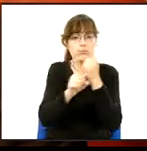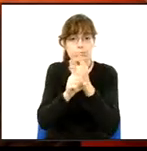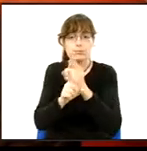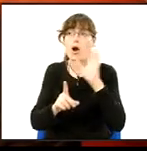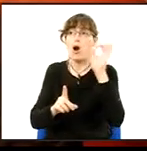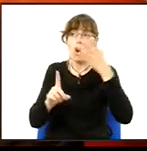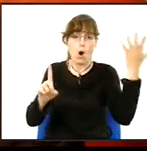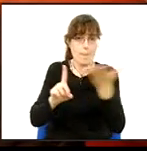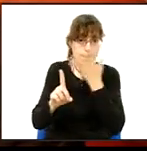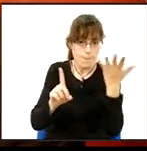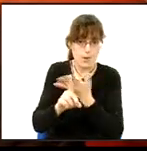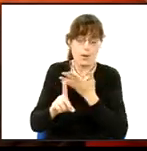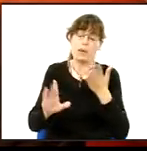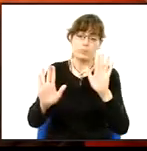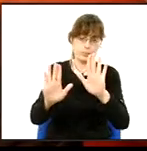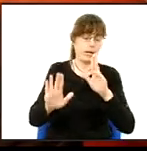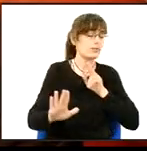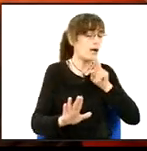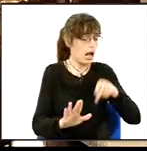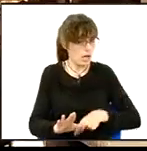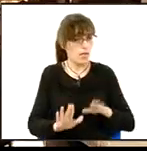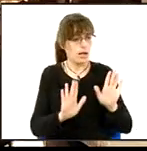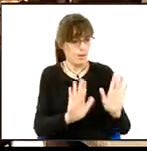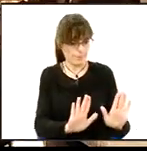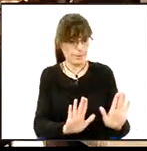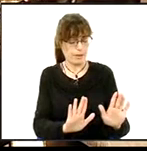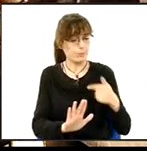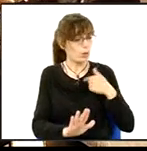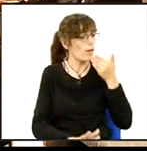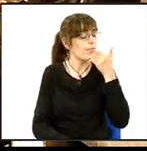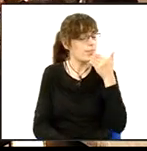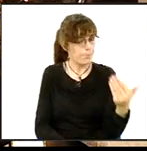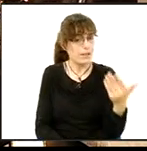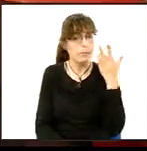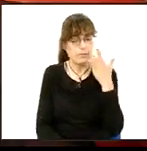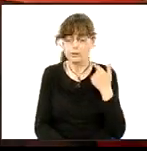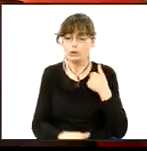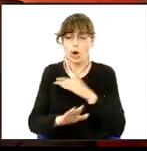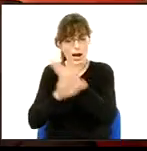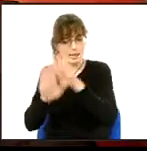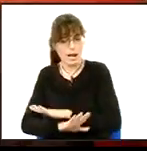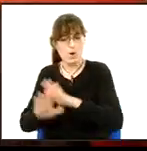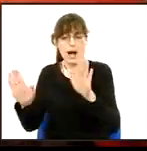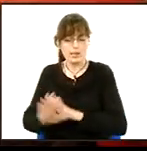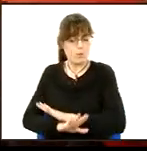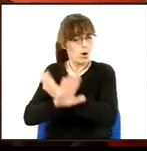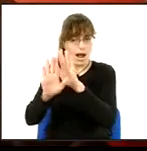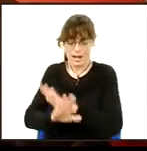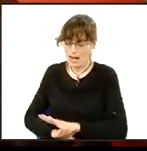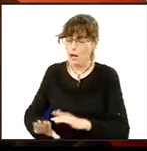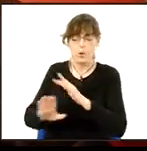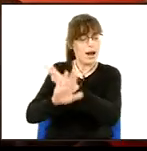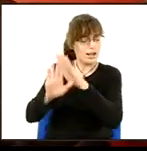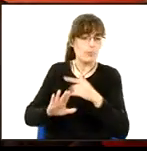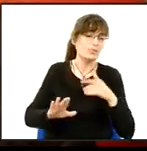com és el que trima d'aquí en aquest incistori. Senyor Anglada, li he demanat, sisplau, que fos respectu... acabo. Anglada, senyor